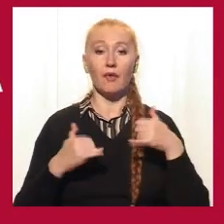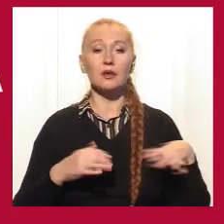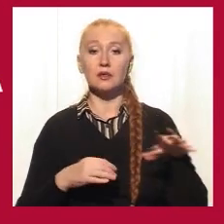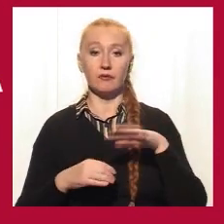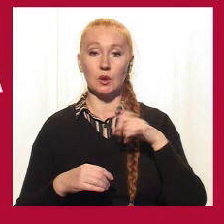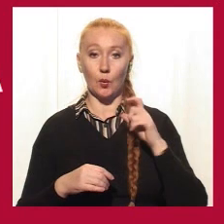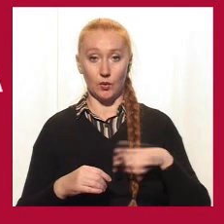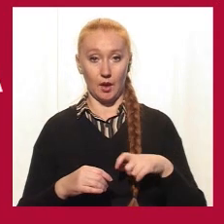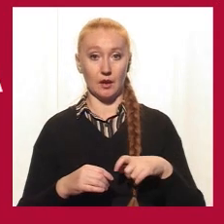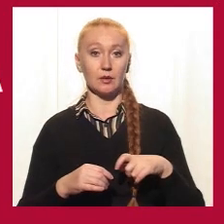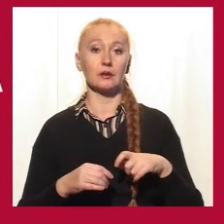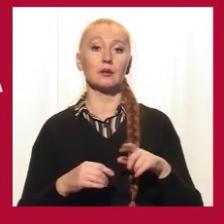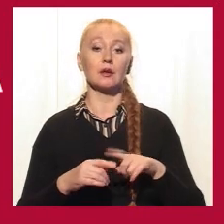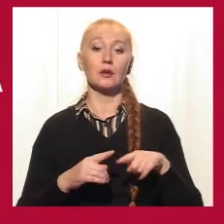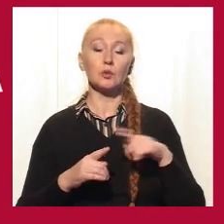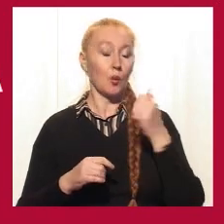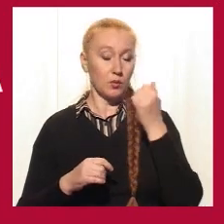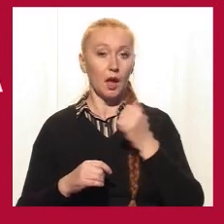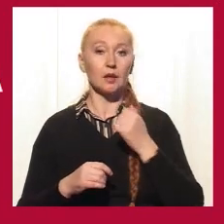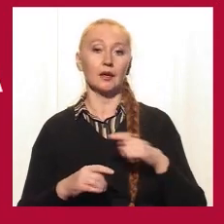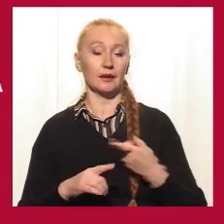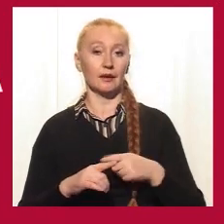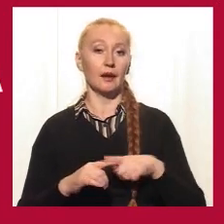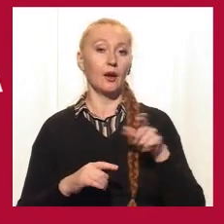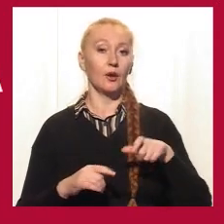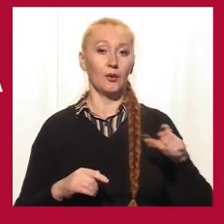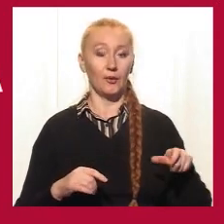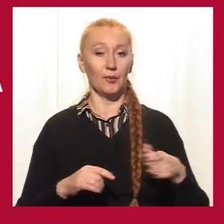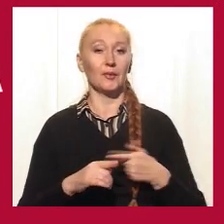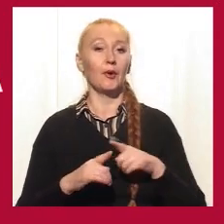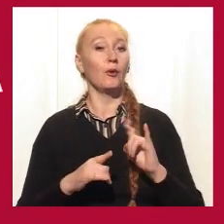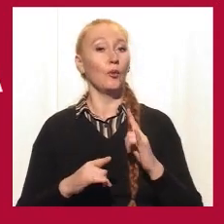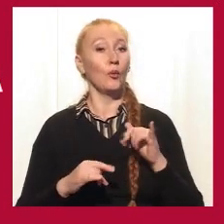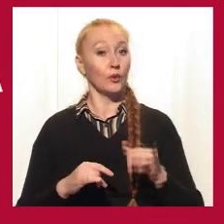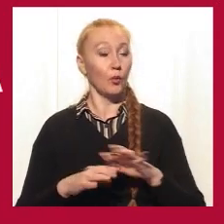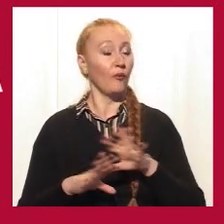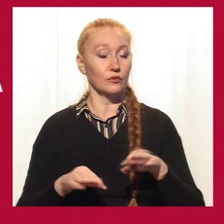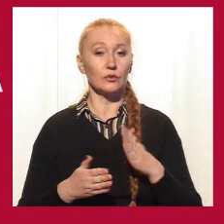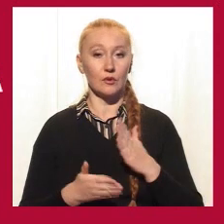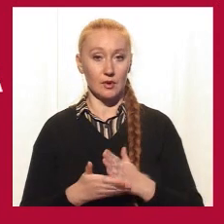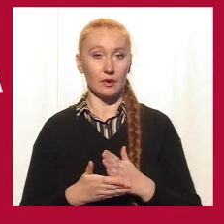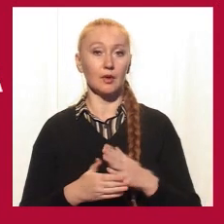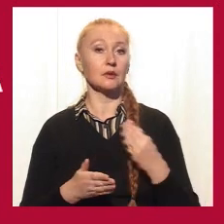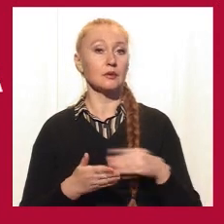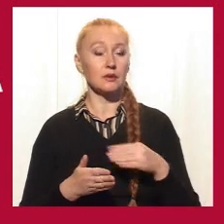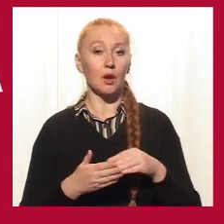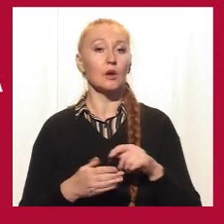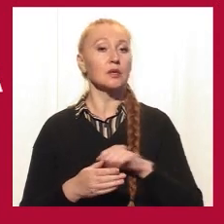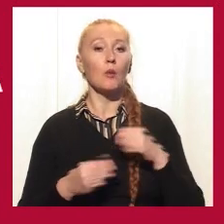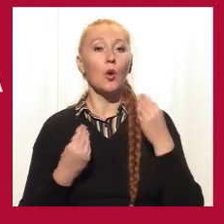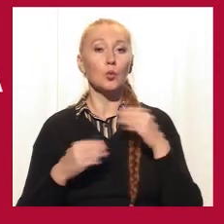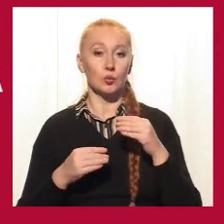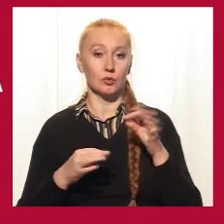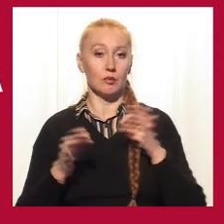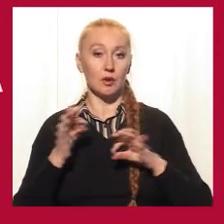за всі України, за що ми їм дуже благодарні. Благодаря людям, у діночка все є, закупається все найкращі